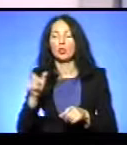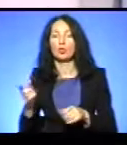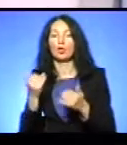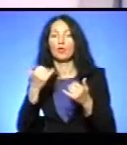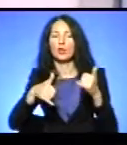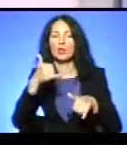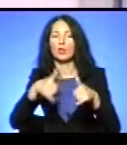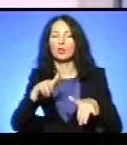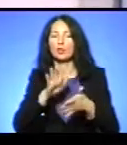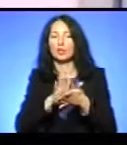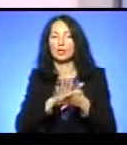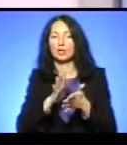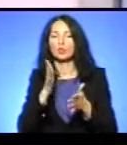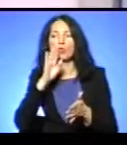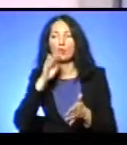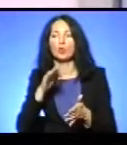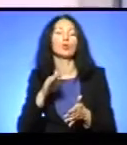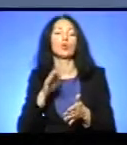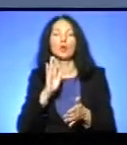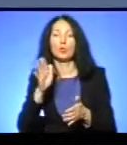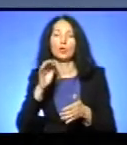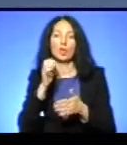місце, підраховуватиме екологічна інспекція.